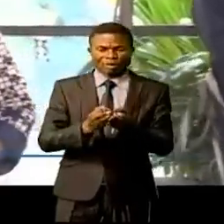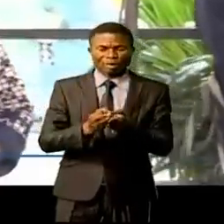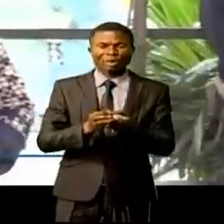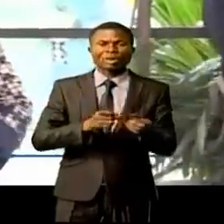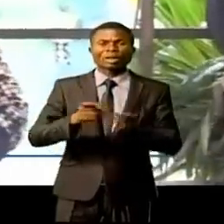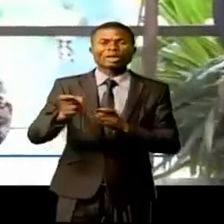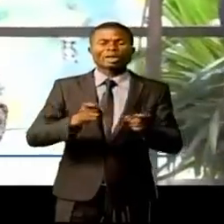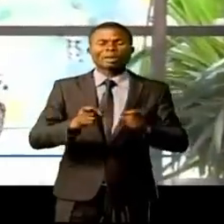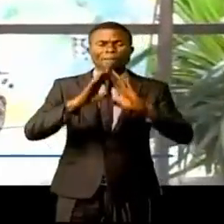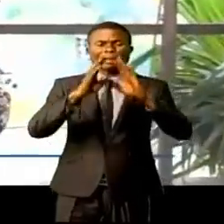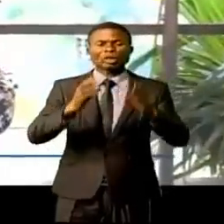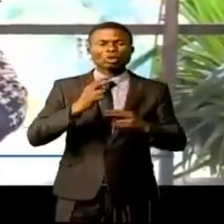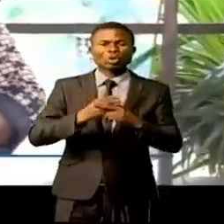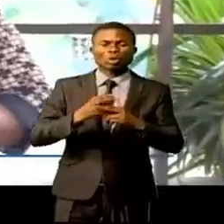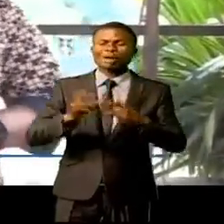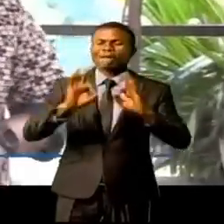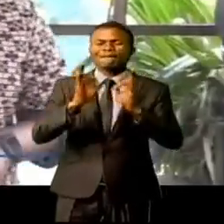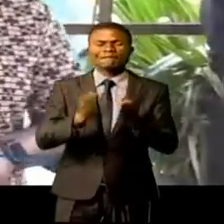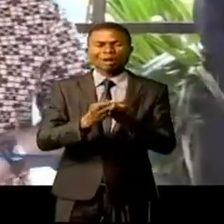nos maisons, nos foyers.